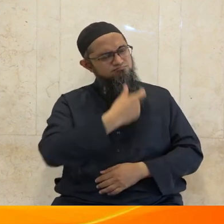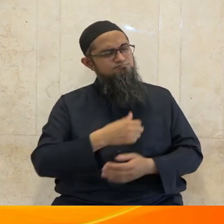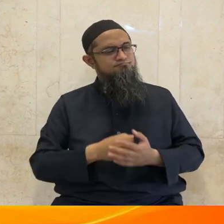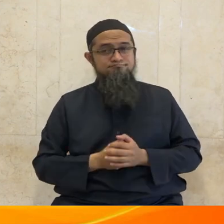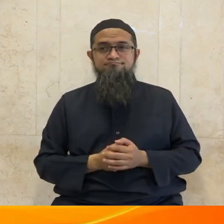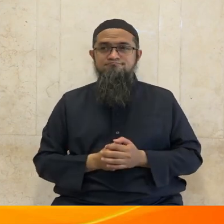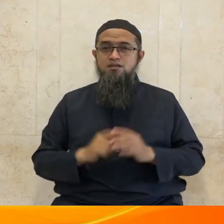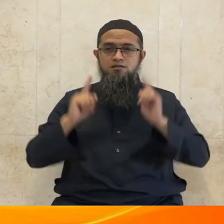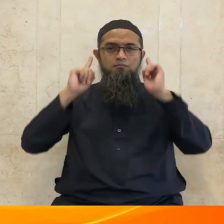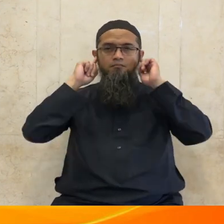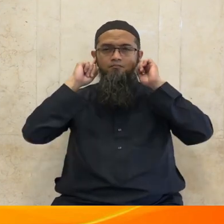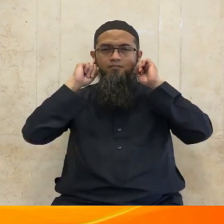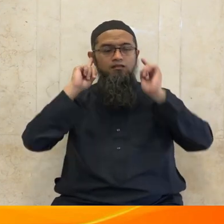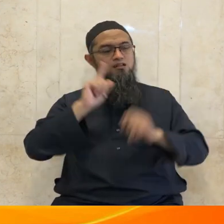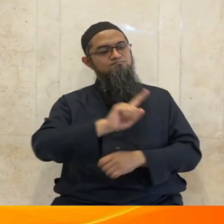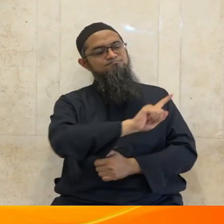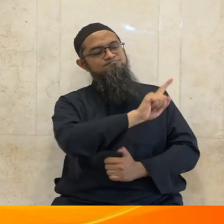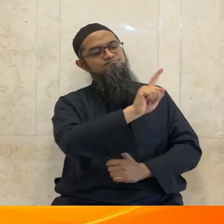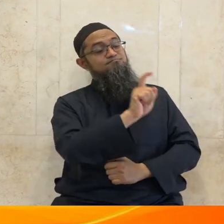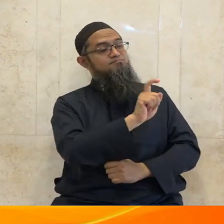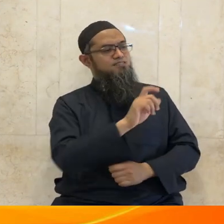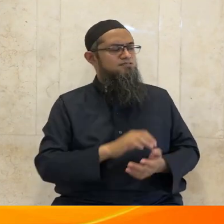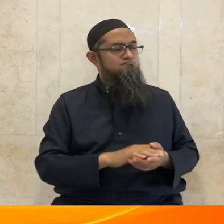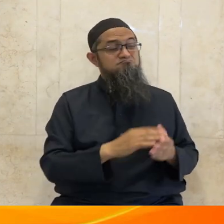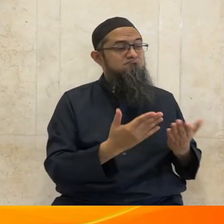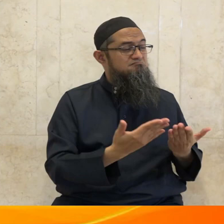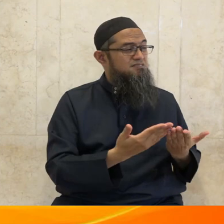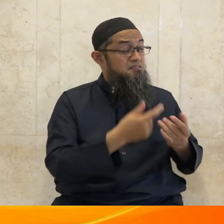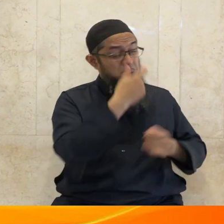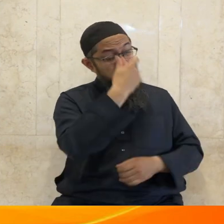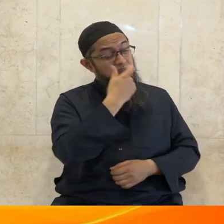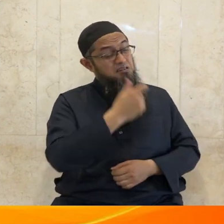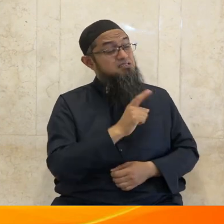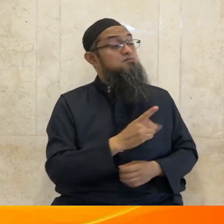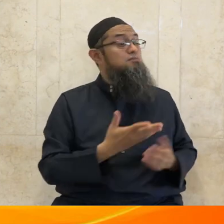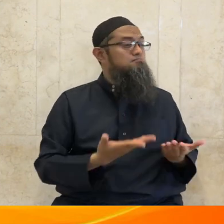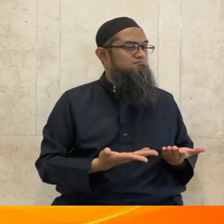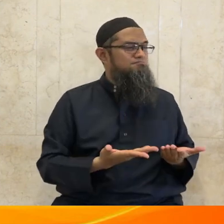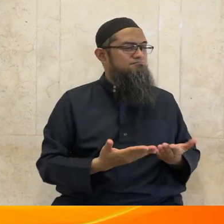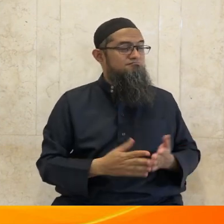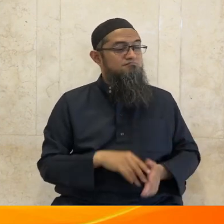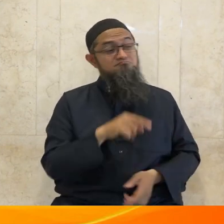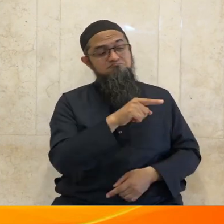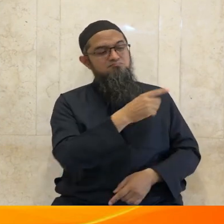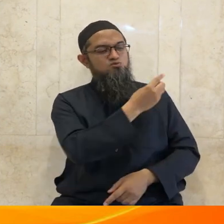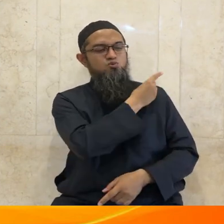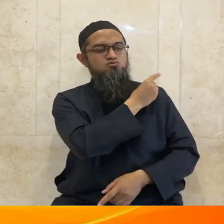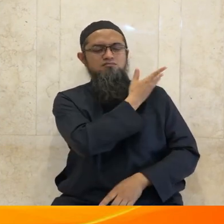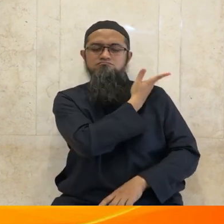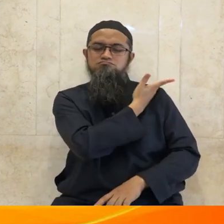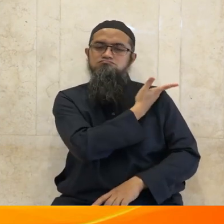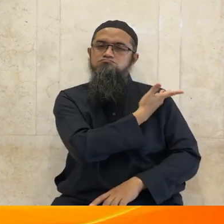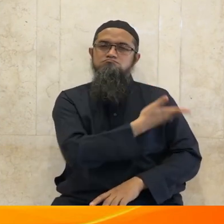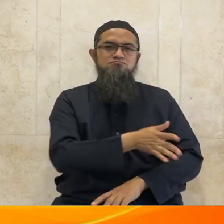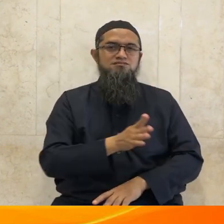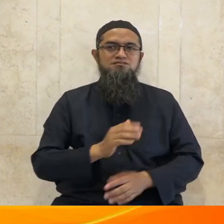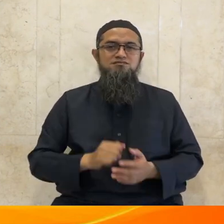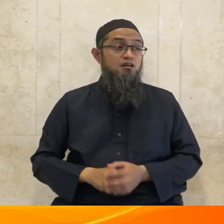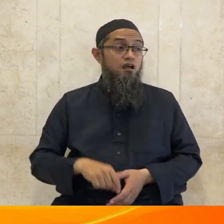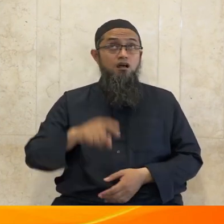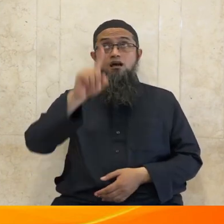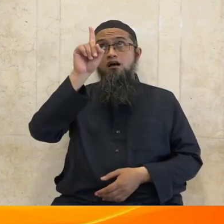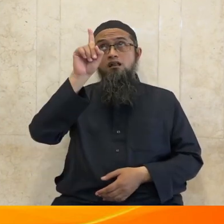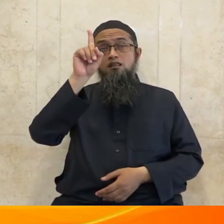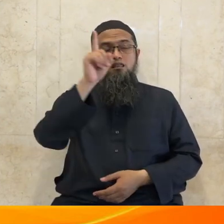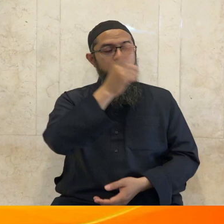Allah telah mengampuni dosa-dosamu yang lalu maupun dosa-dosa yang akan datang Rasulullah menjawab wahai